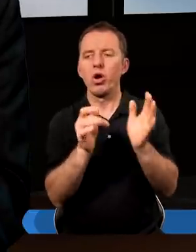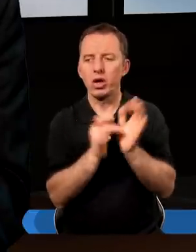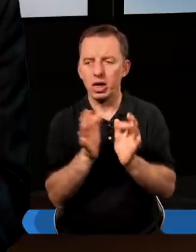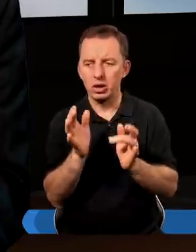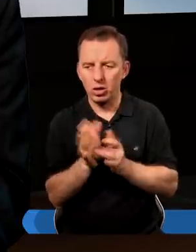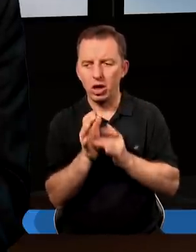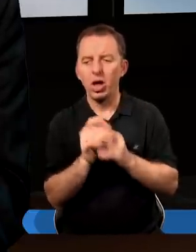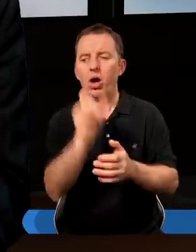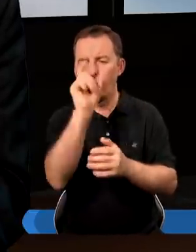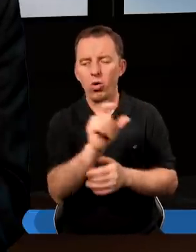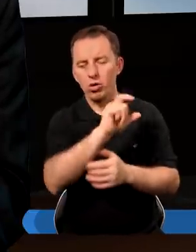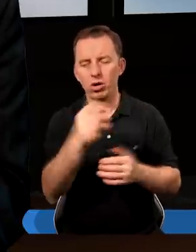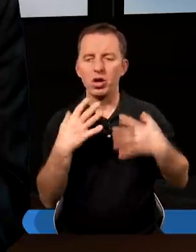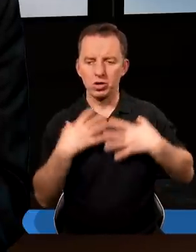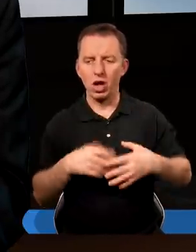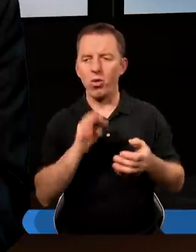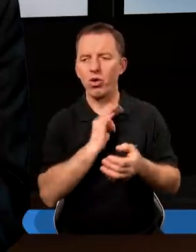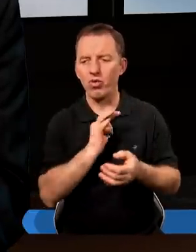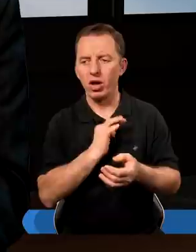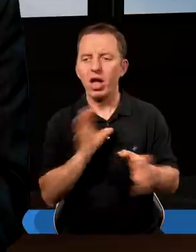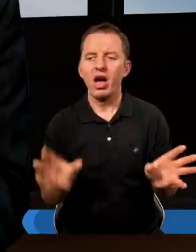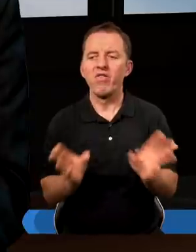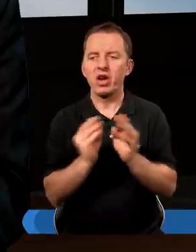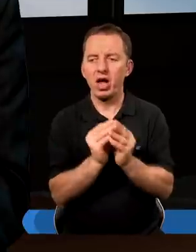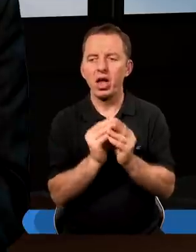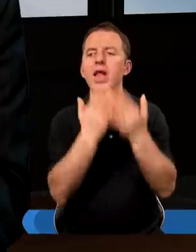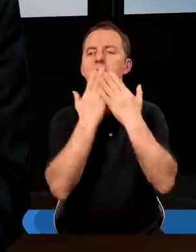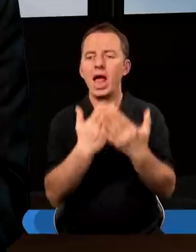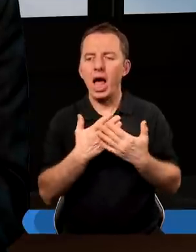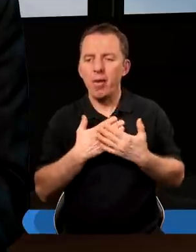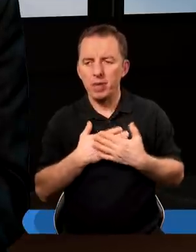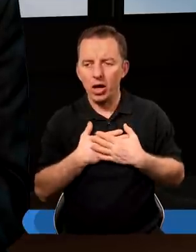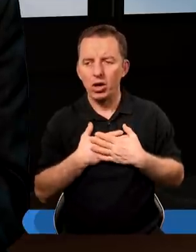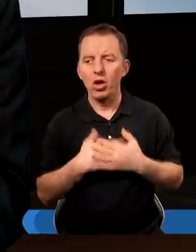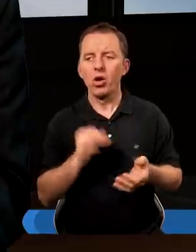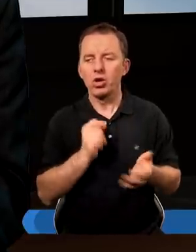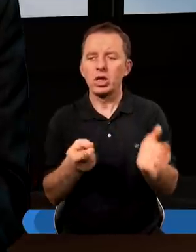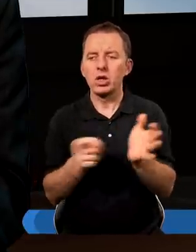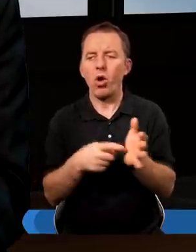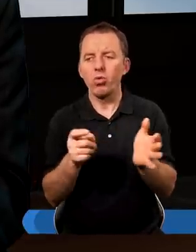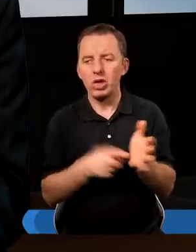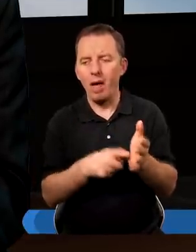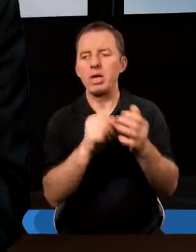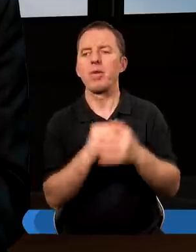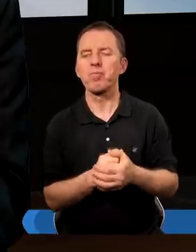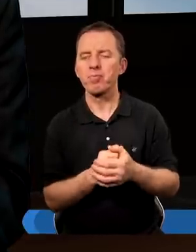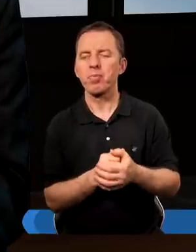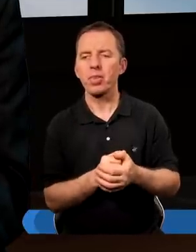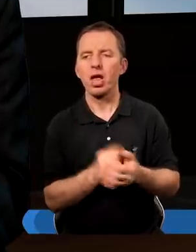Chrystusa Jezusa ukrzyżowali ciało swoje wraz z namiętnościami i rządzami.